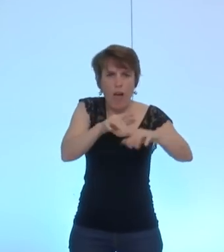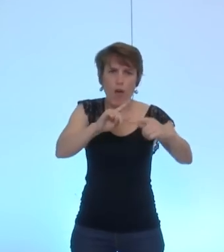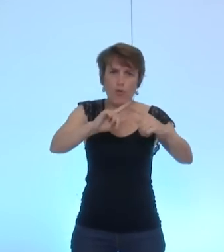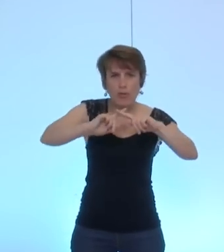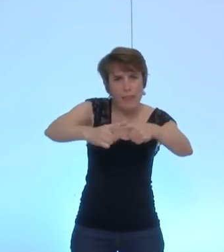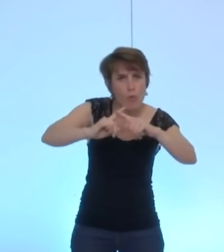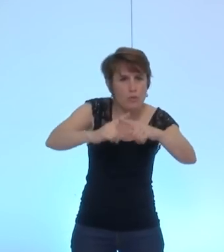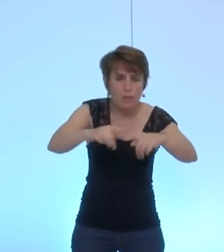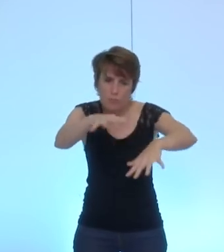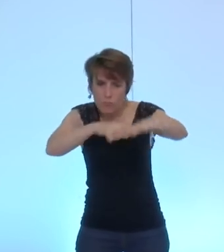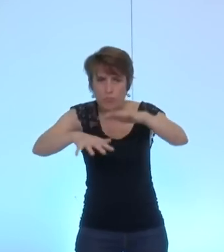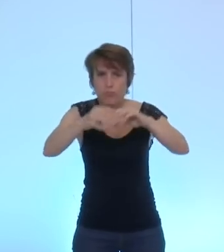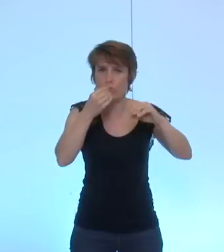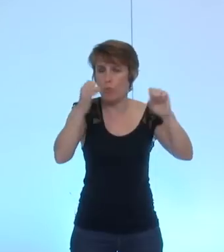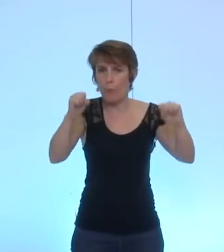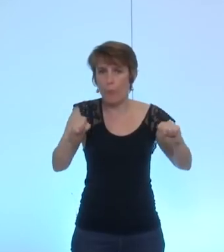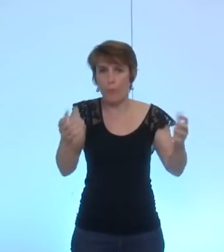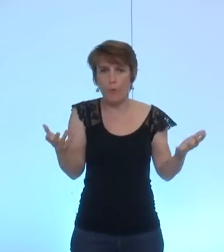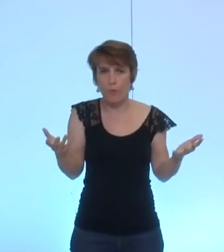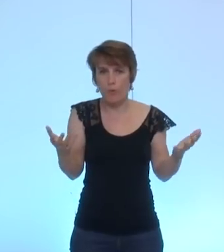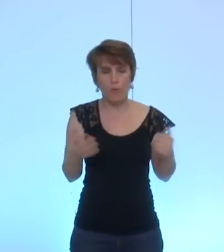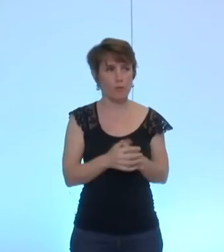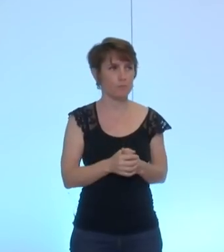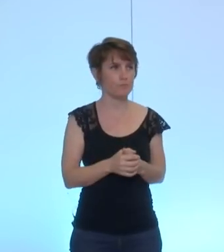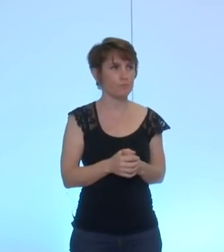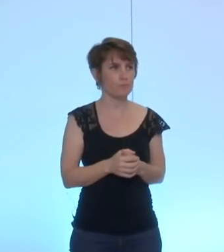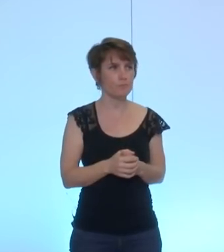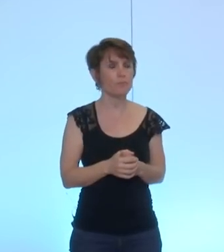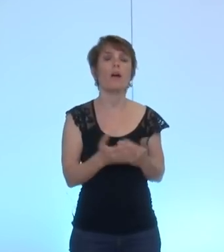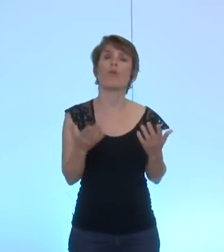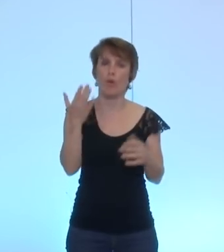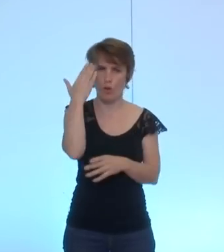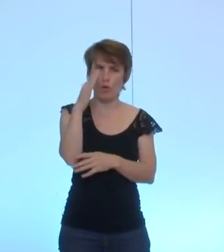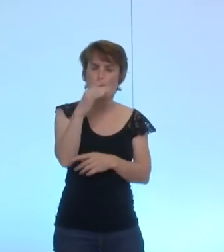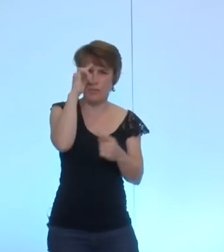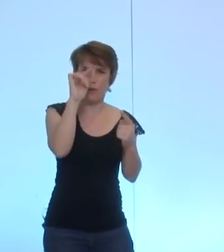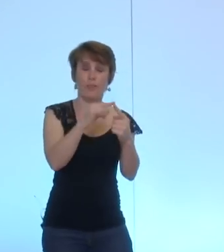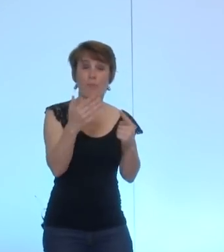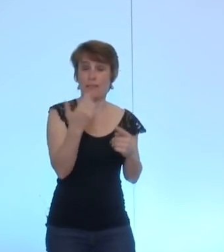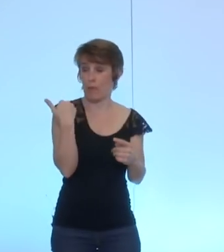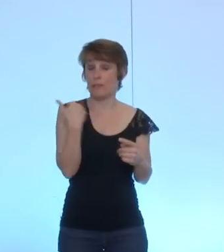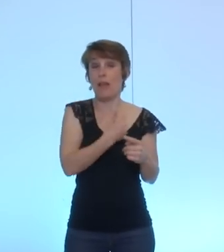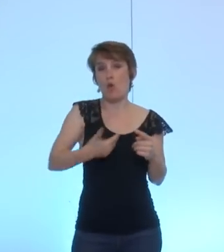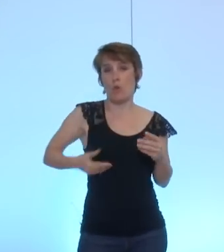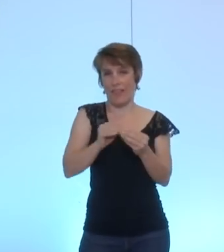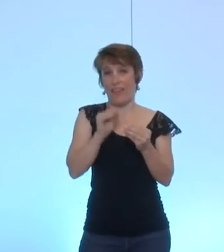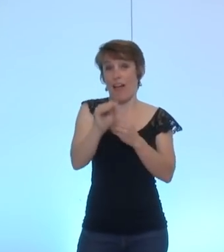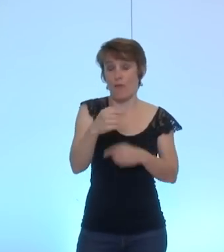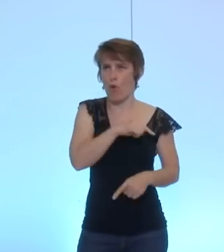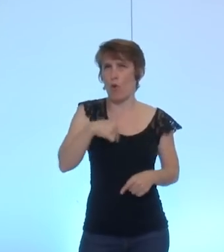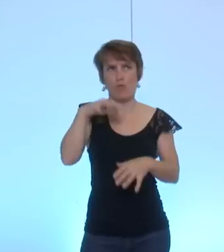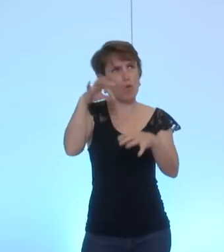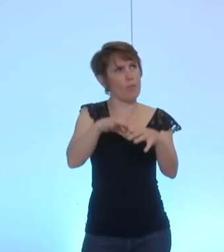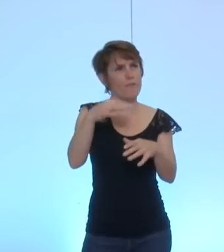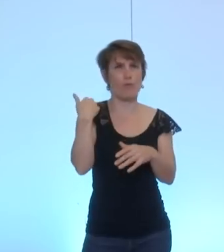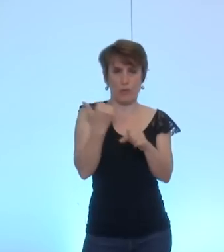habilement menée. Nous n'en doutons pas sur ce dossier. Je sais que cela concerne le dernier avenant que nous avions voté l'an dernier, à peu